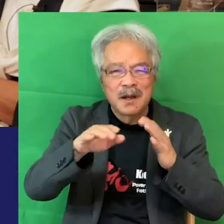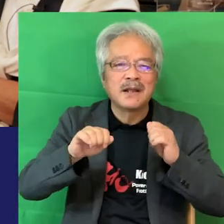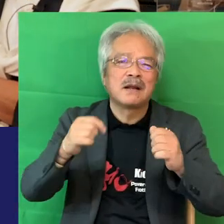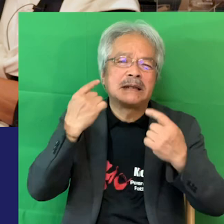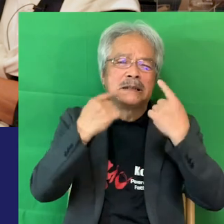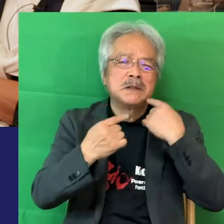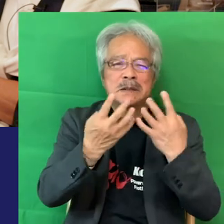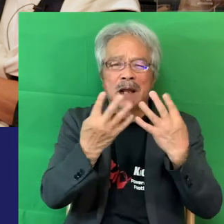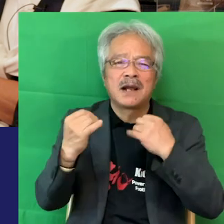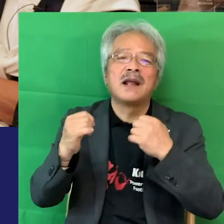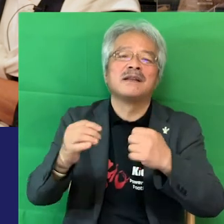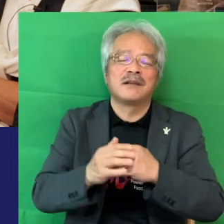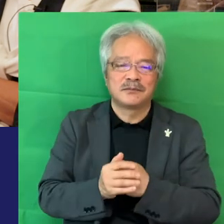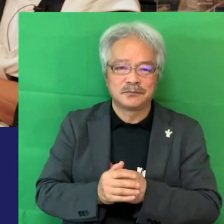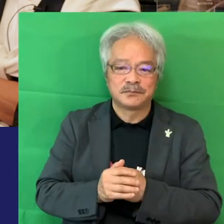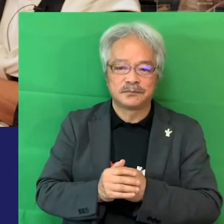やってる